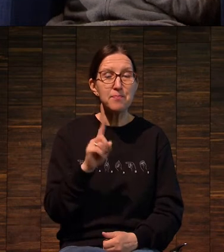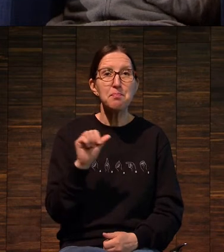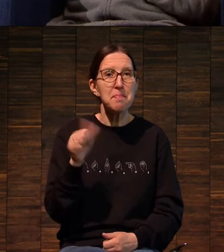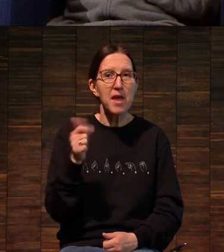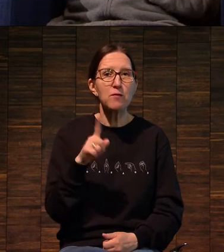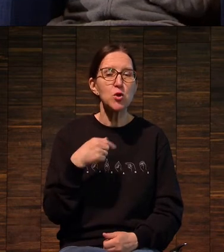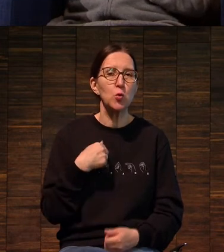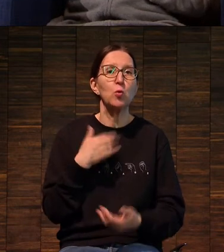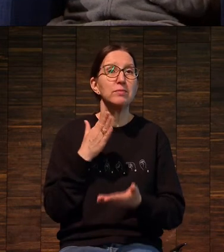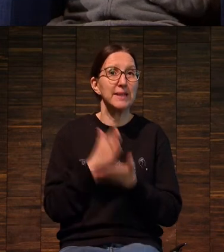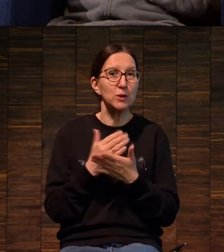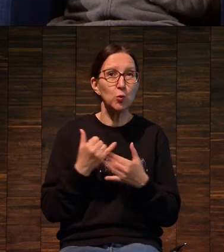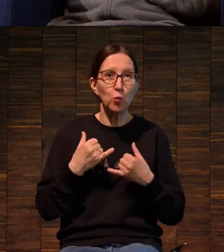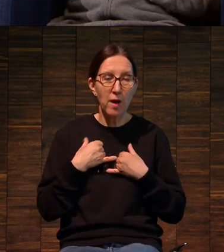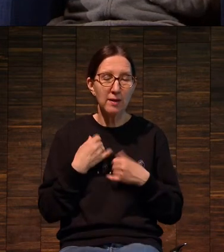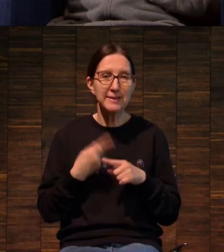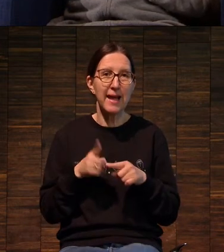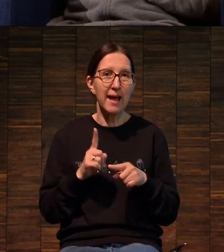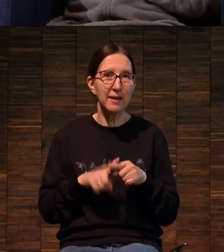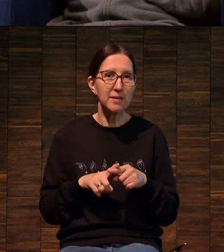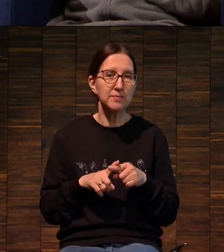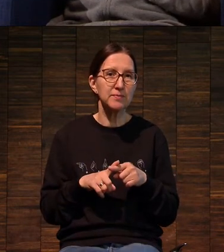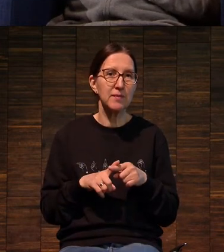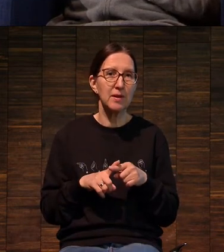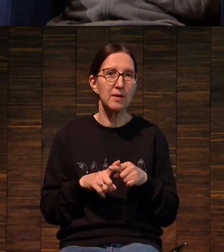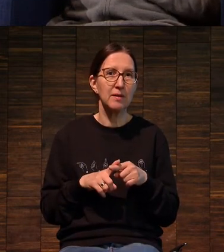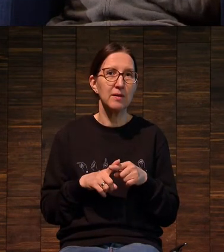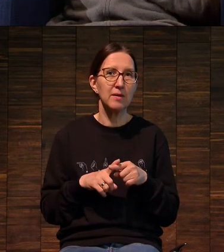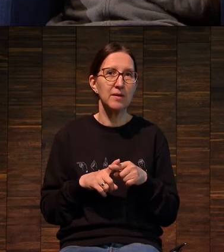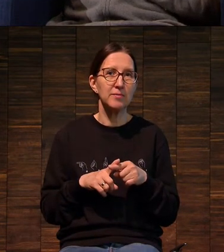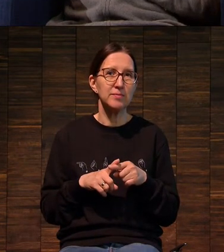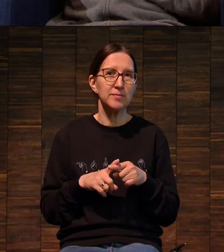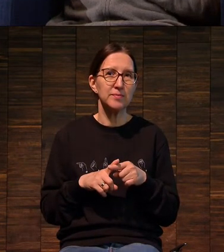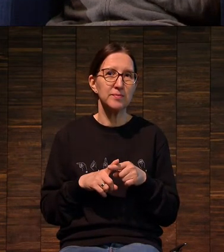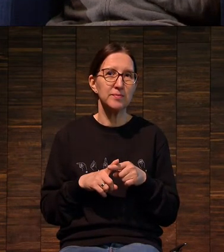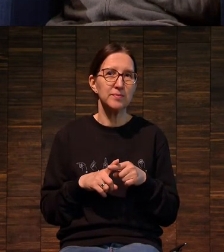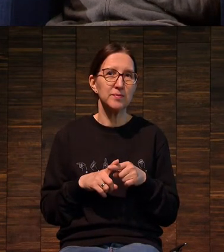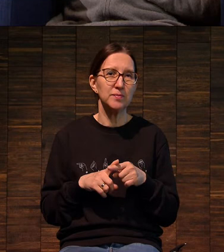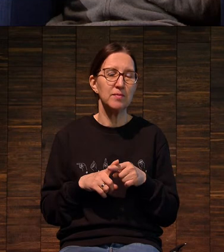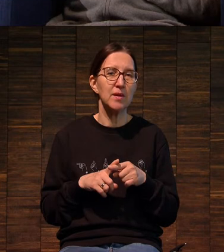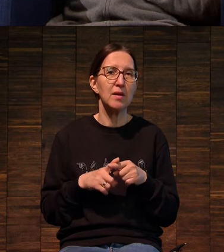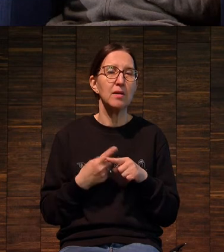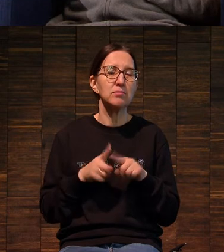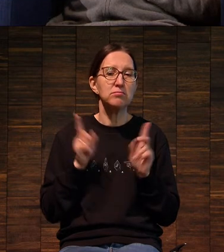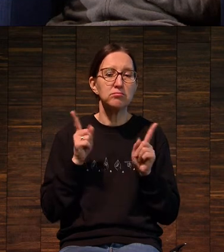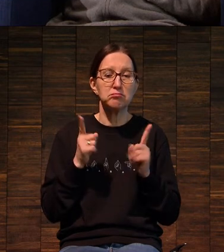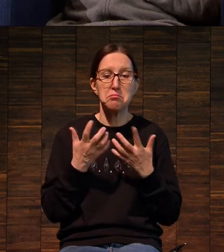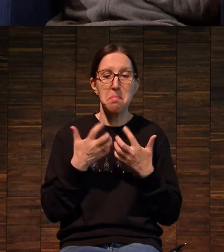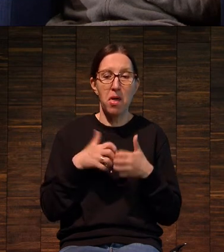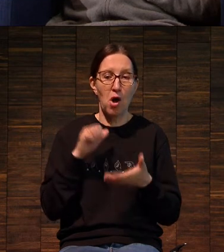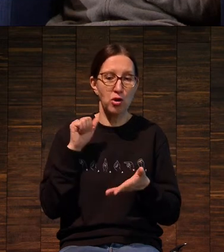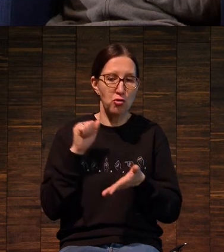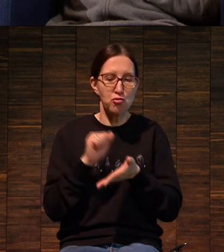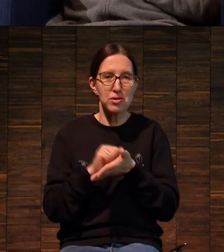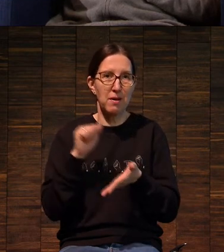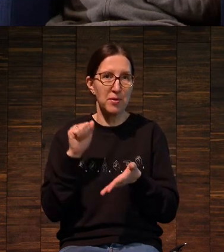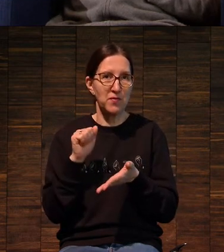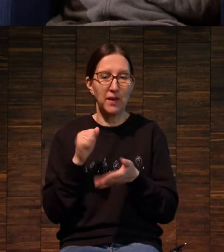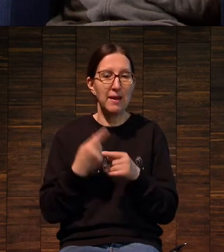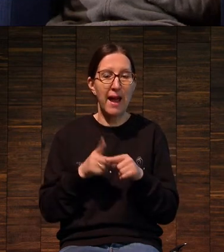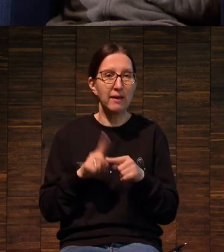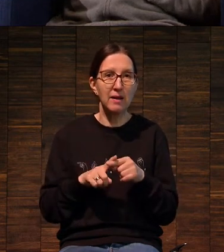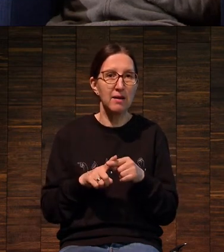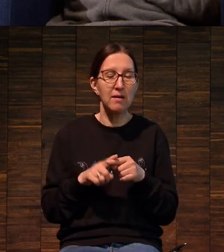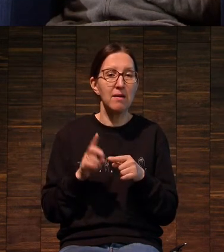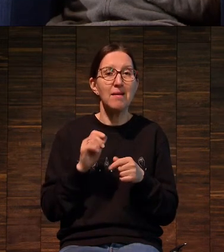первое, что мы имеем, это механическое произведение, то есть не